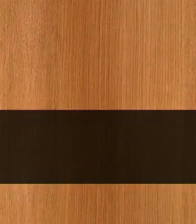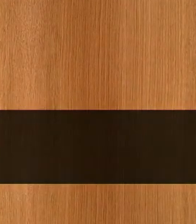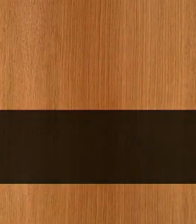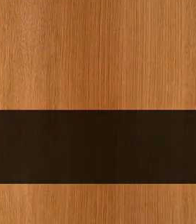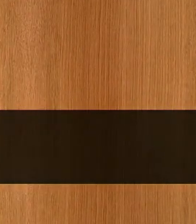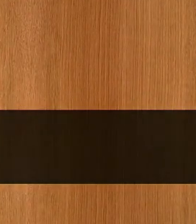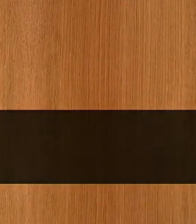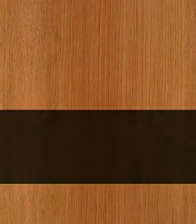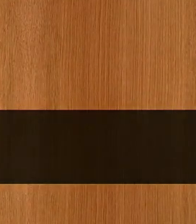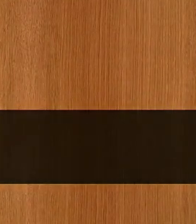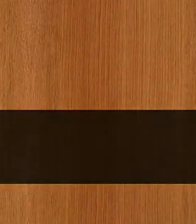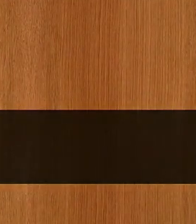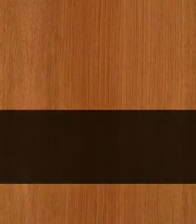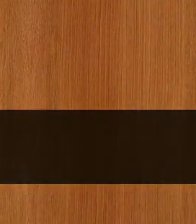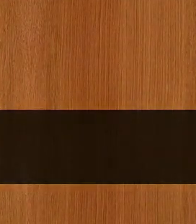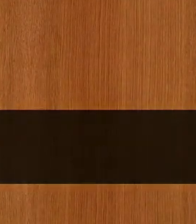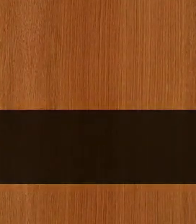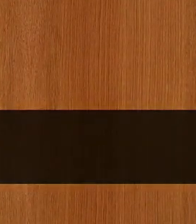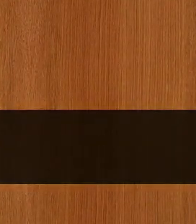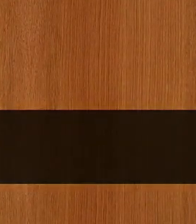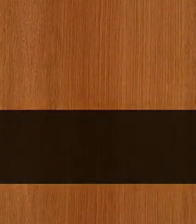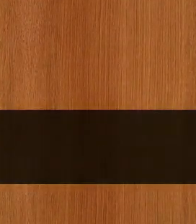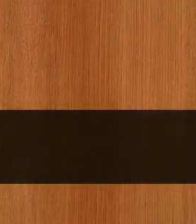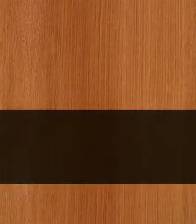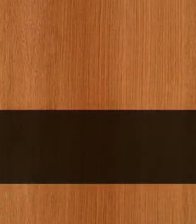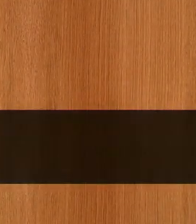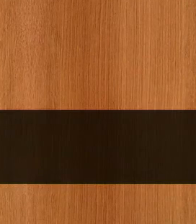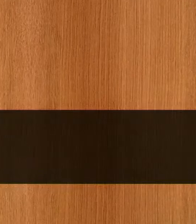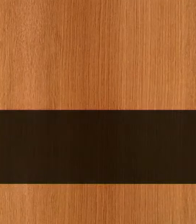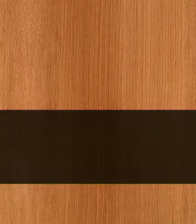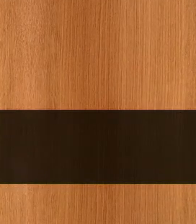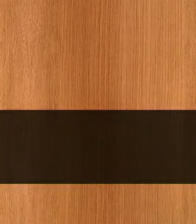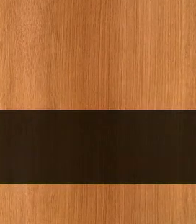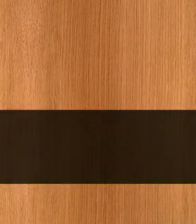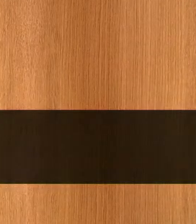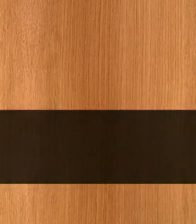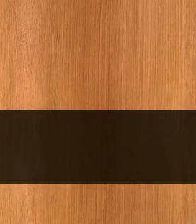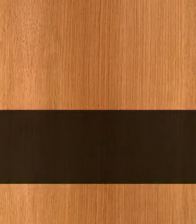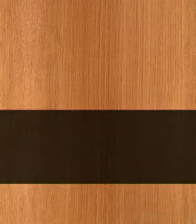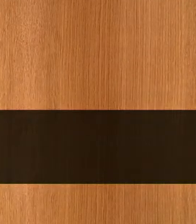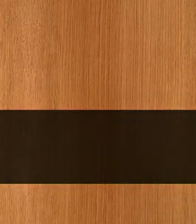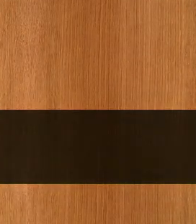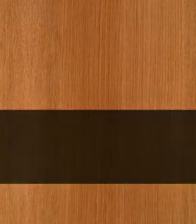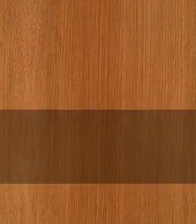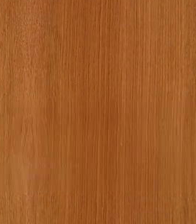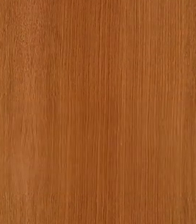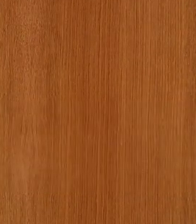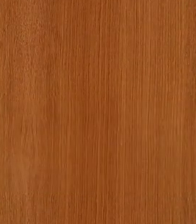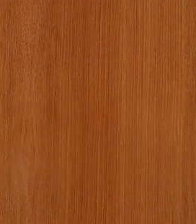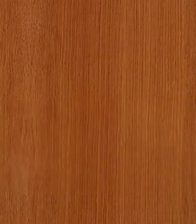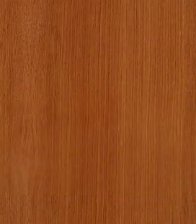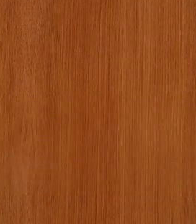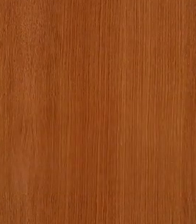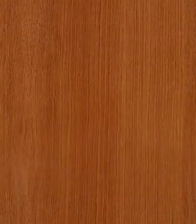Europapolitik verfolgt. Und der rote Faden sollte natürlich sein, die Interessen Österreichs für unser Land und die